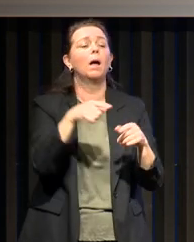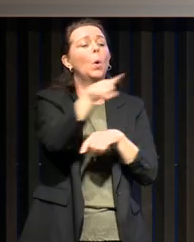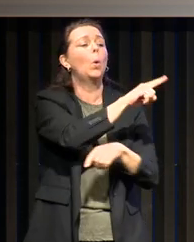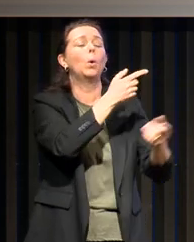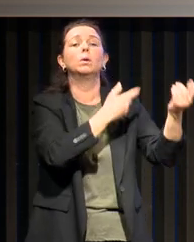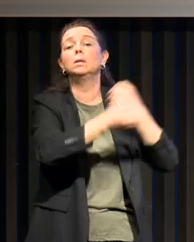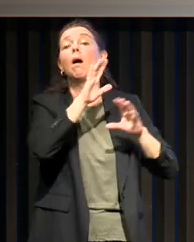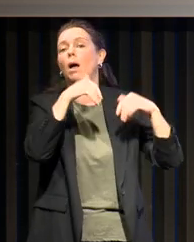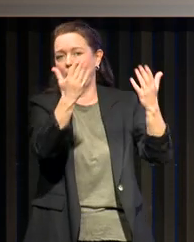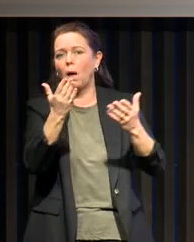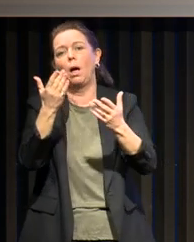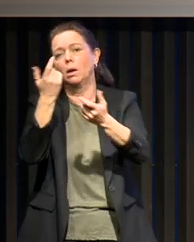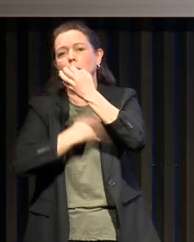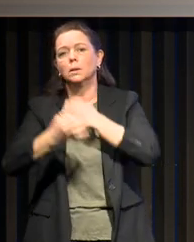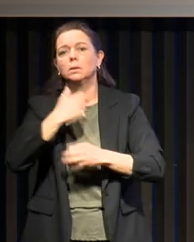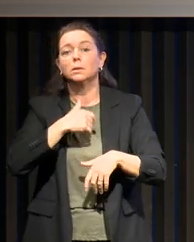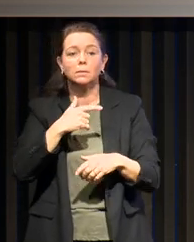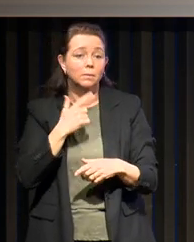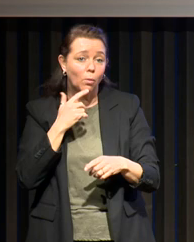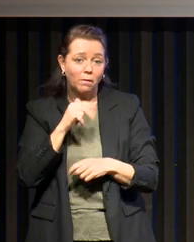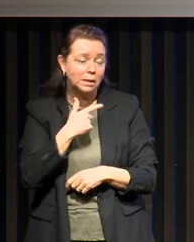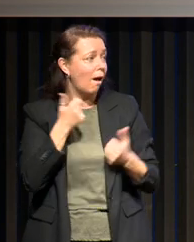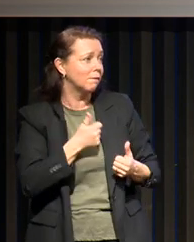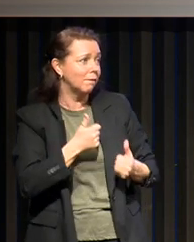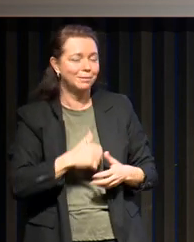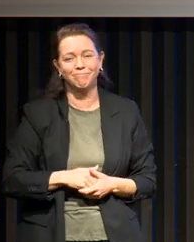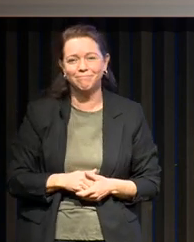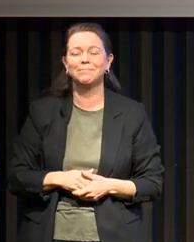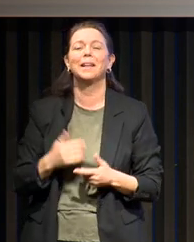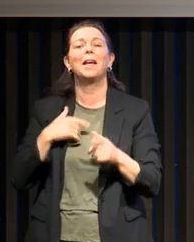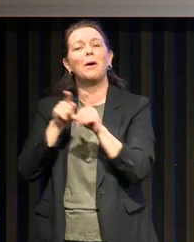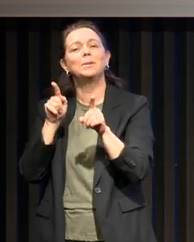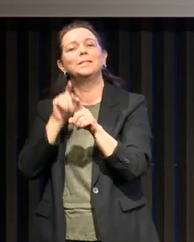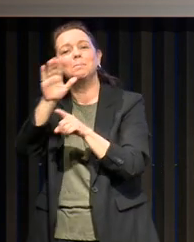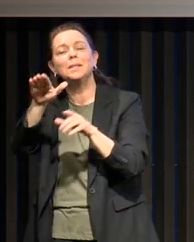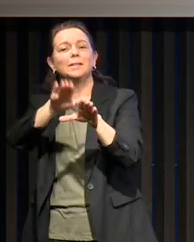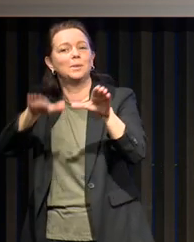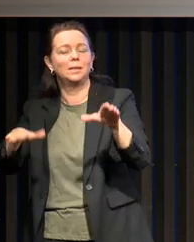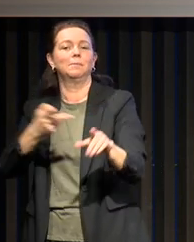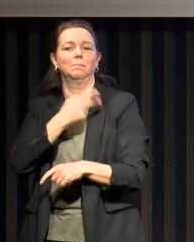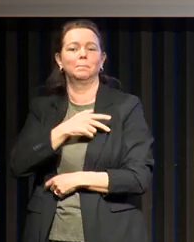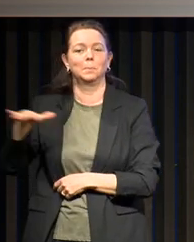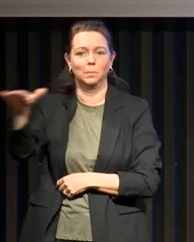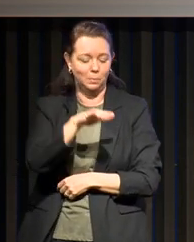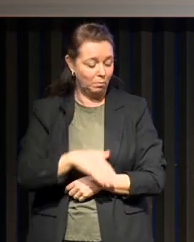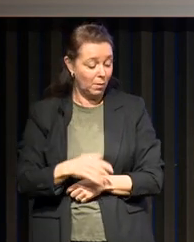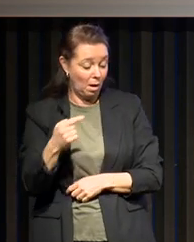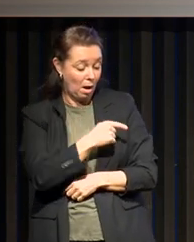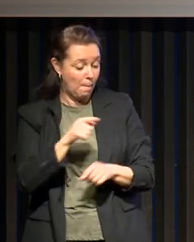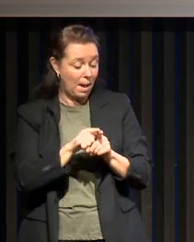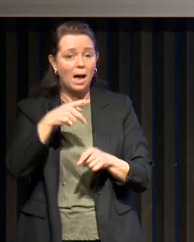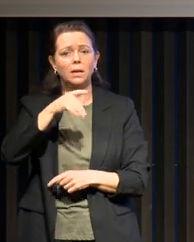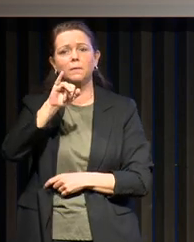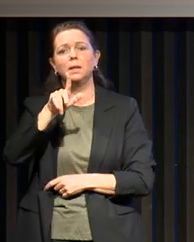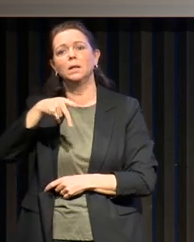génial, quel que soit ce que j'aurais dit. Il y l'industrie des dispositifs médicaux, somnomède, respect, je n'ai pas de lien d'intérêt avec Philips,